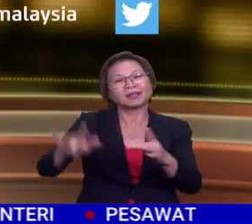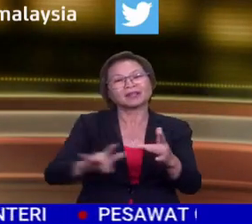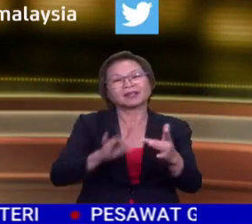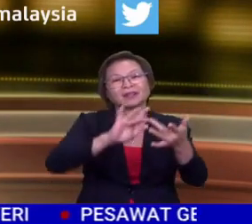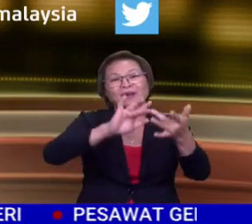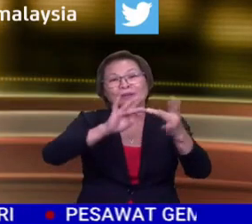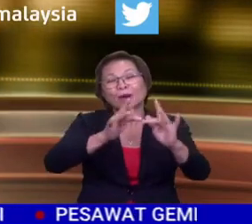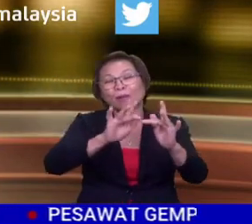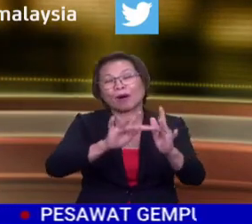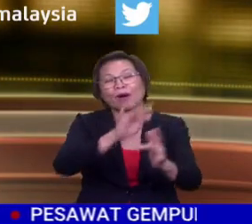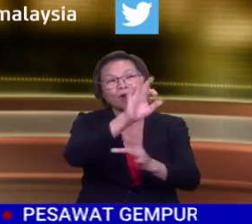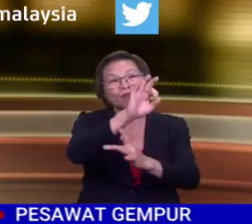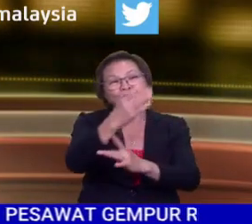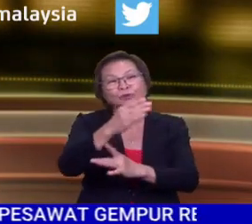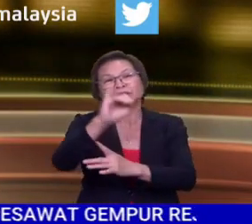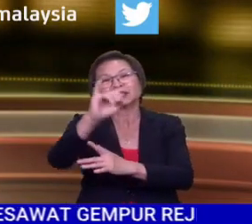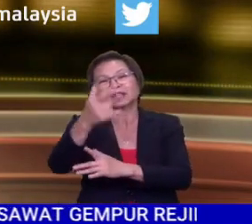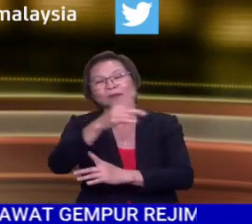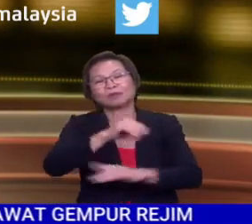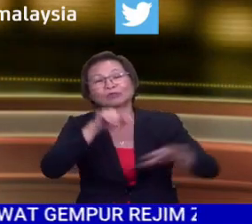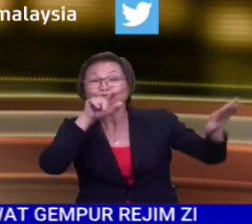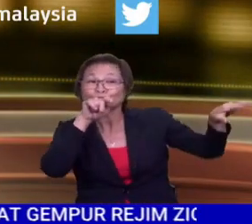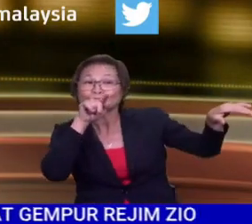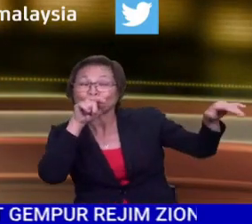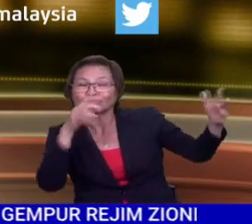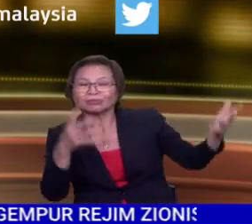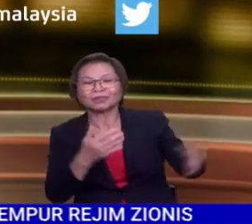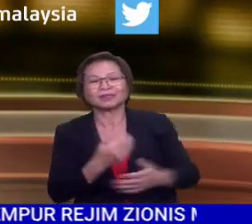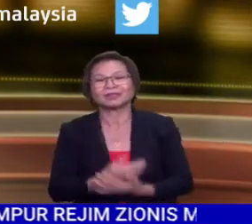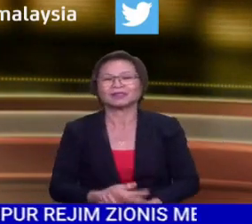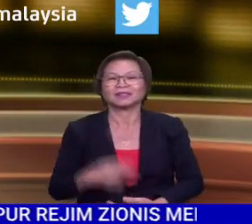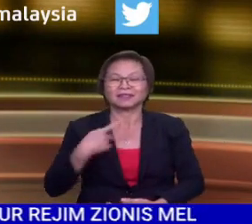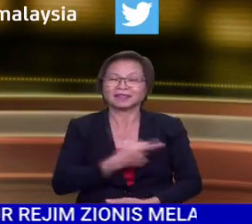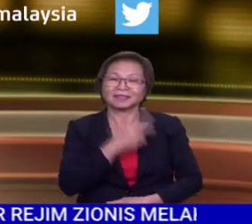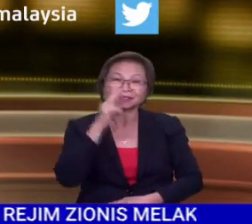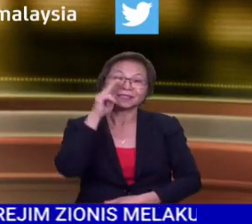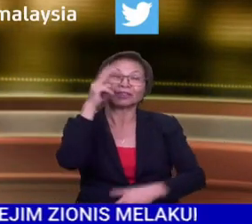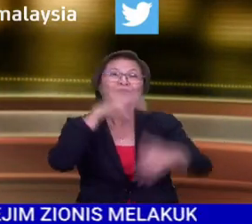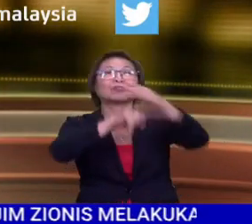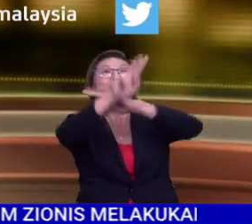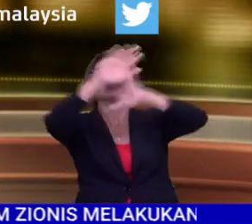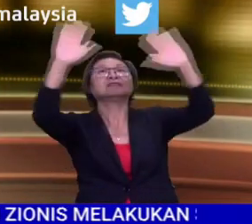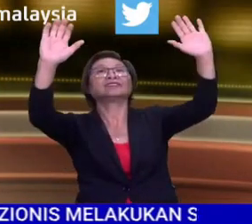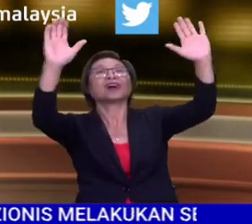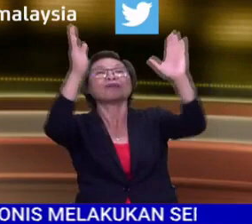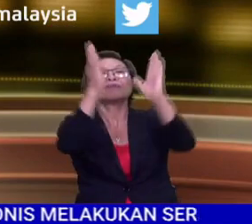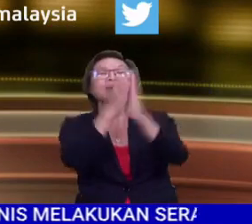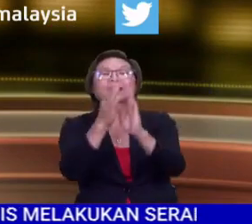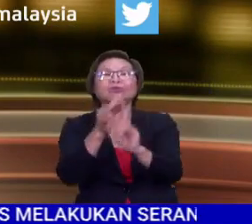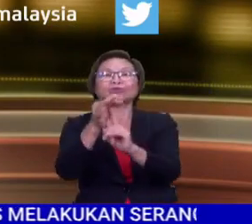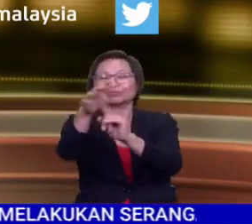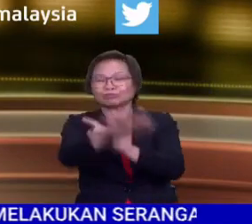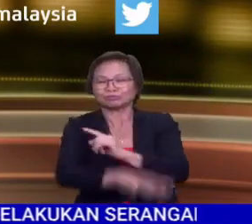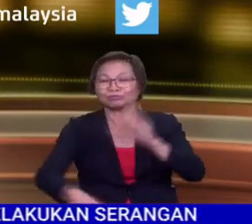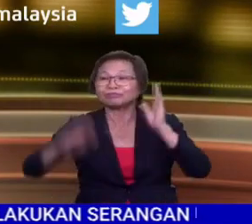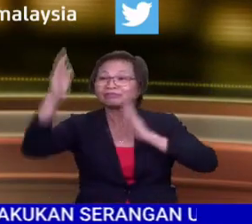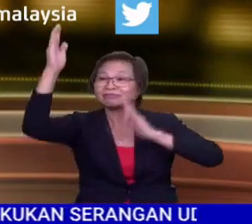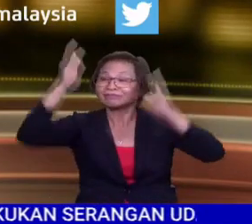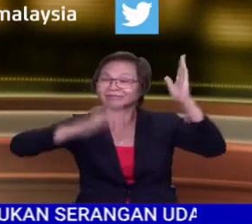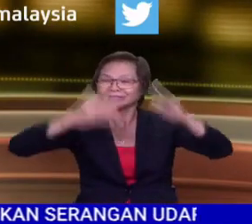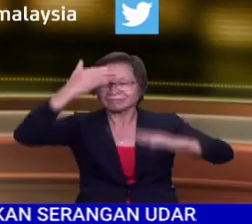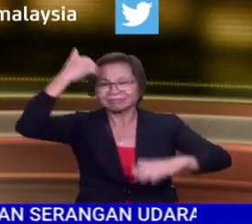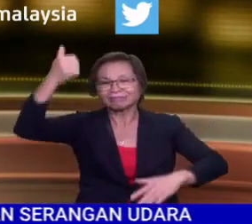layari Facebook, Instagram dan juga Twitter. Baiklah, sebab pisah, kita lihat ramalan cuaca bagi bandar-bandar utama di seluruh Malaysia.